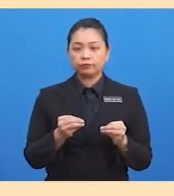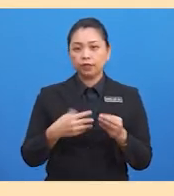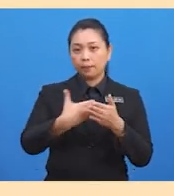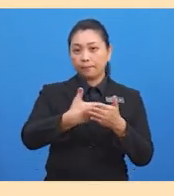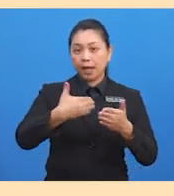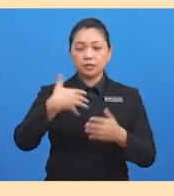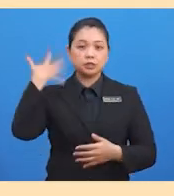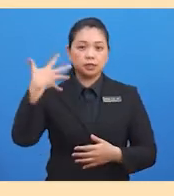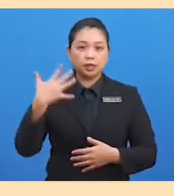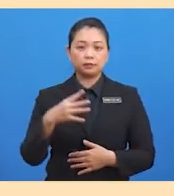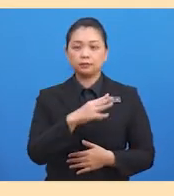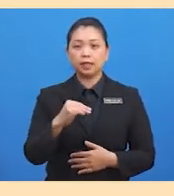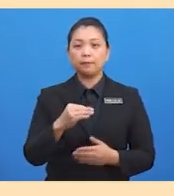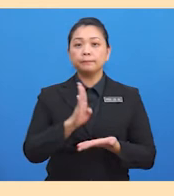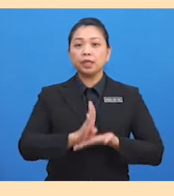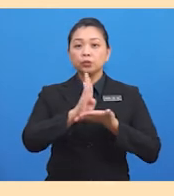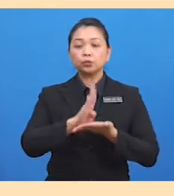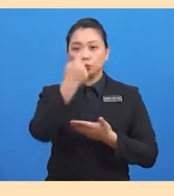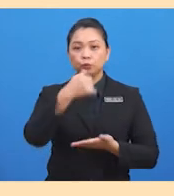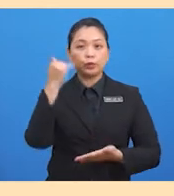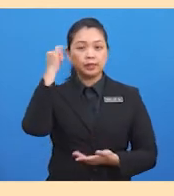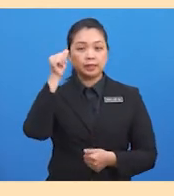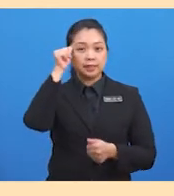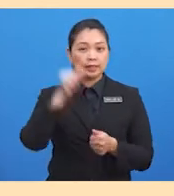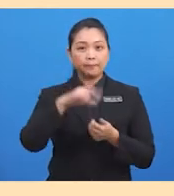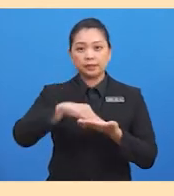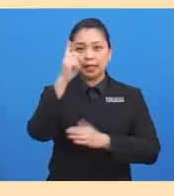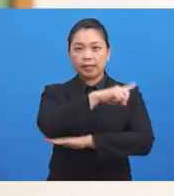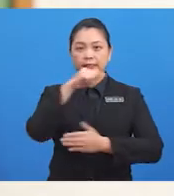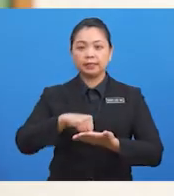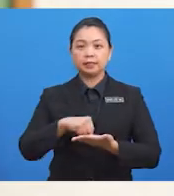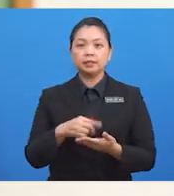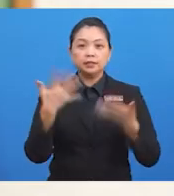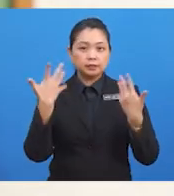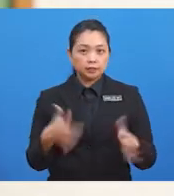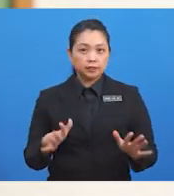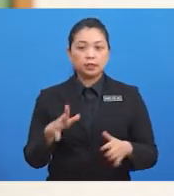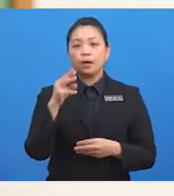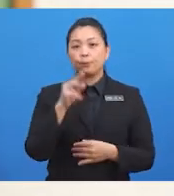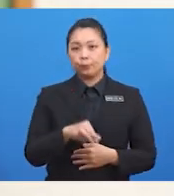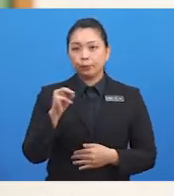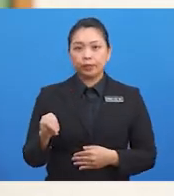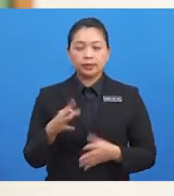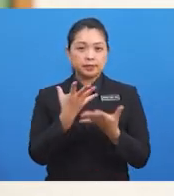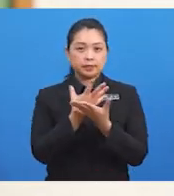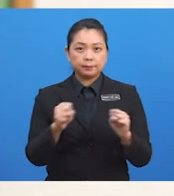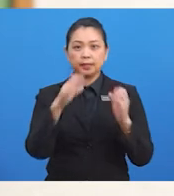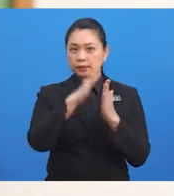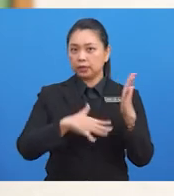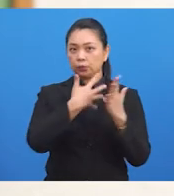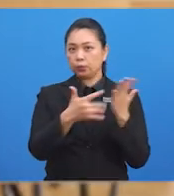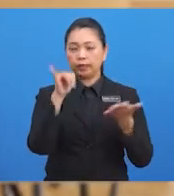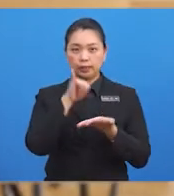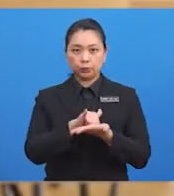dapat mengingat isi pelajaran hari ini dengan mudah. setelah murid-murid menyiapkan jadual maklumat